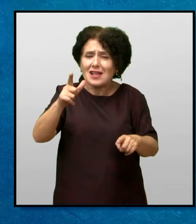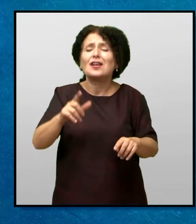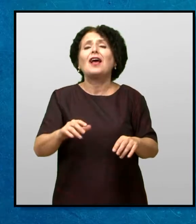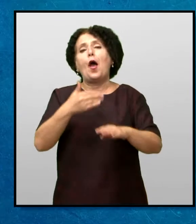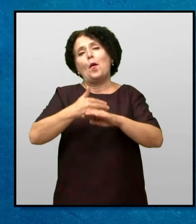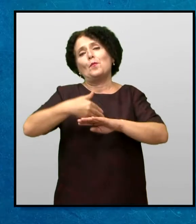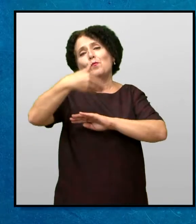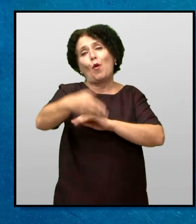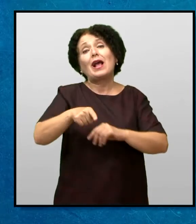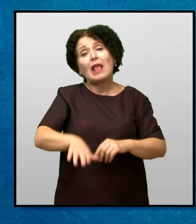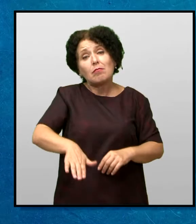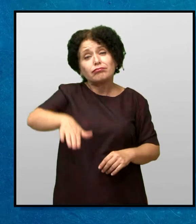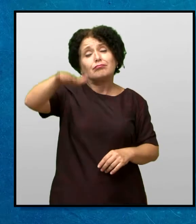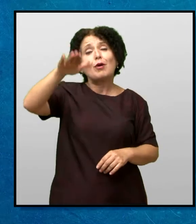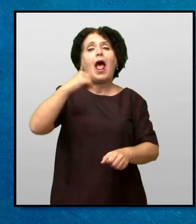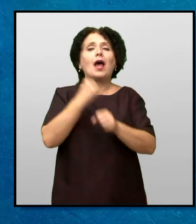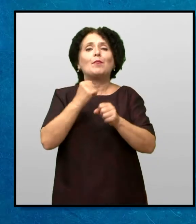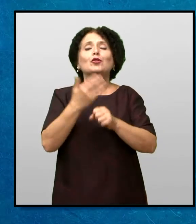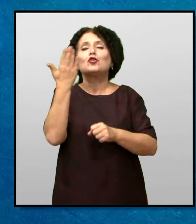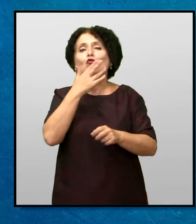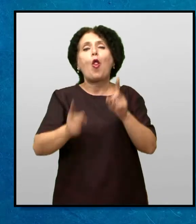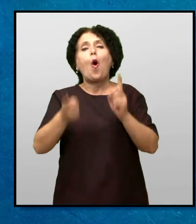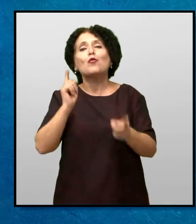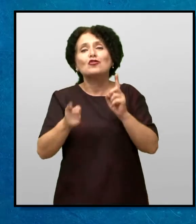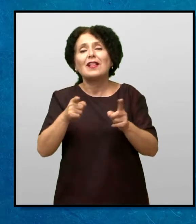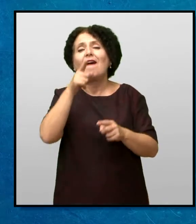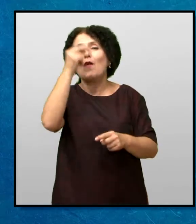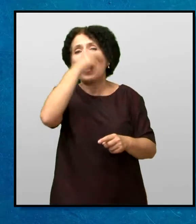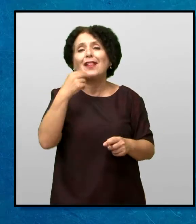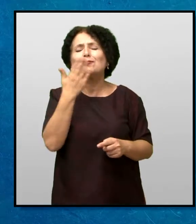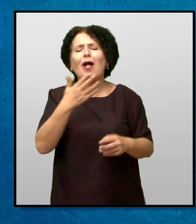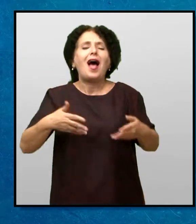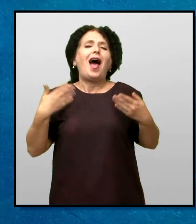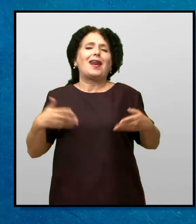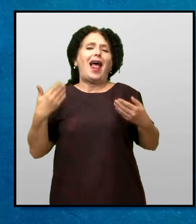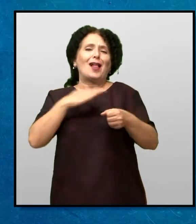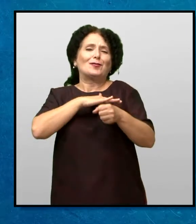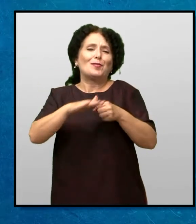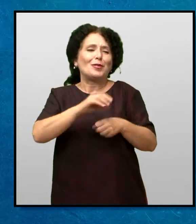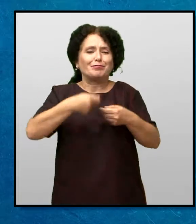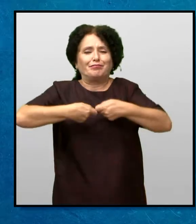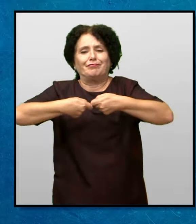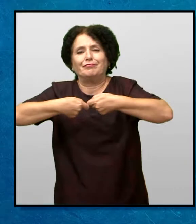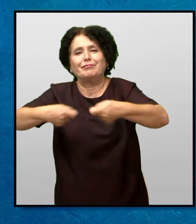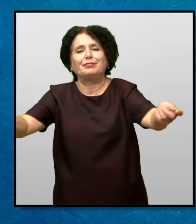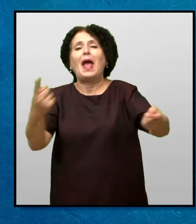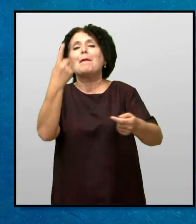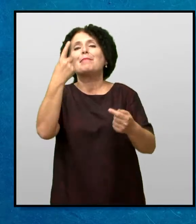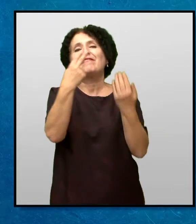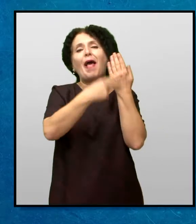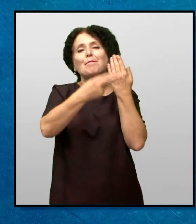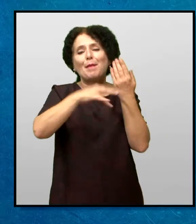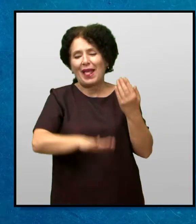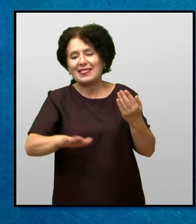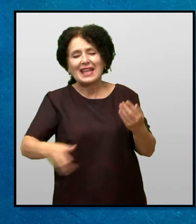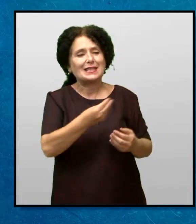Подоцна, кога таа стана учителка во неделно училиште Беше исполнета со радост кога на децата им беа подарени Првите